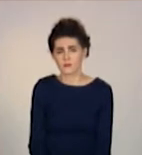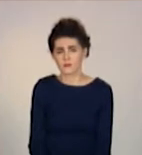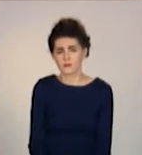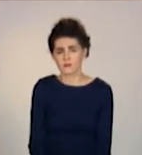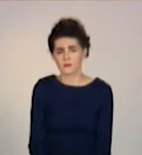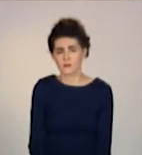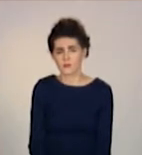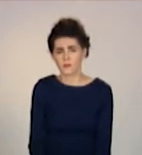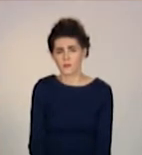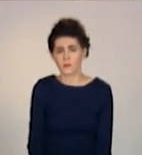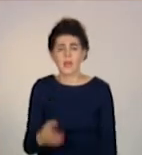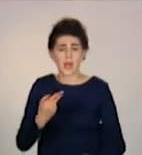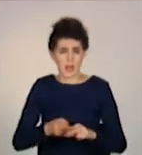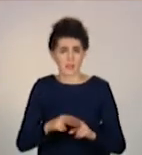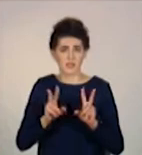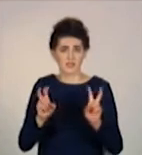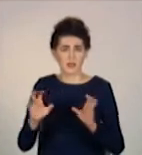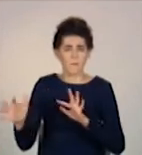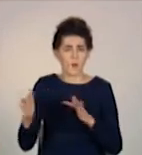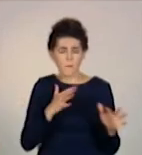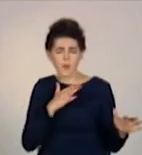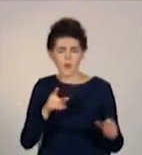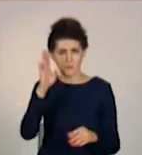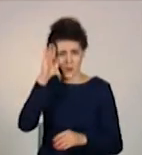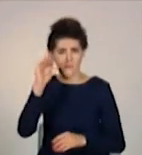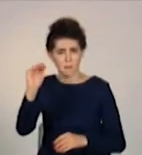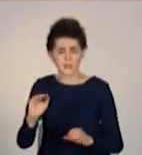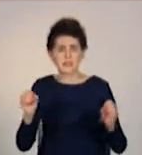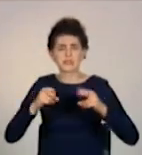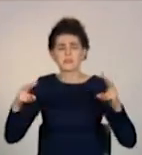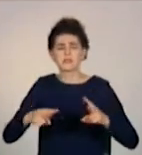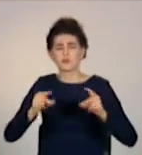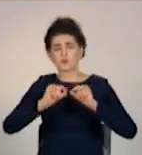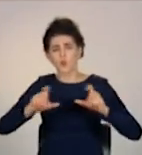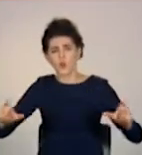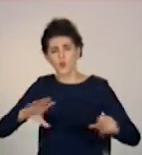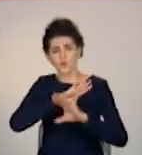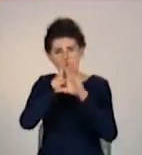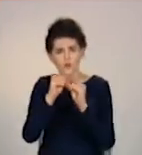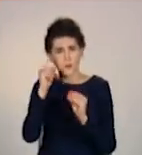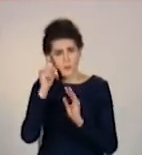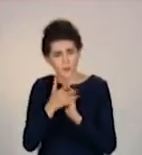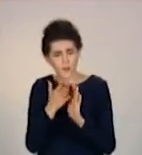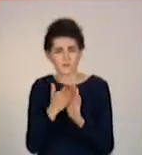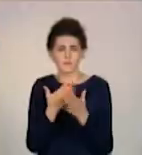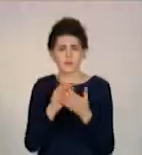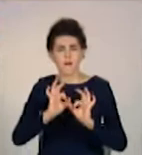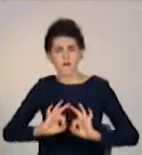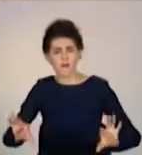Це рідкісні моменти для маленького Роберта. У спецшколі його розуміють і говорять доступною мовою.